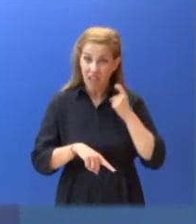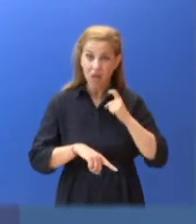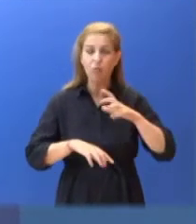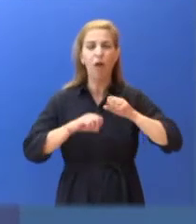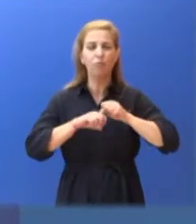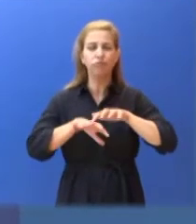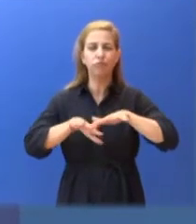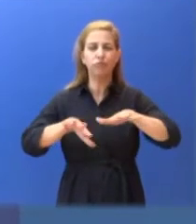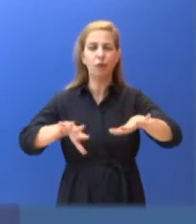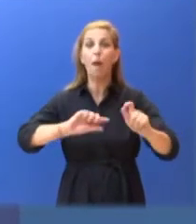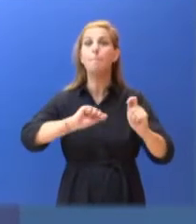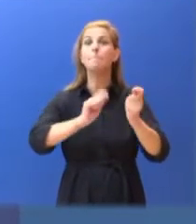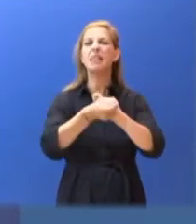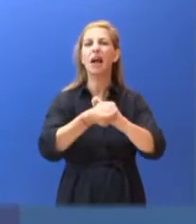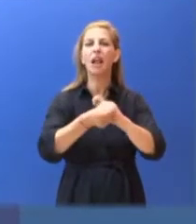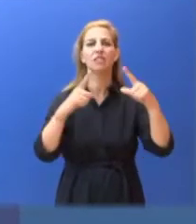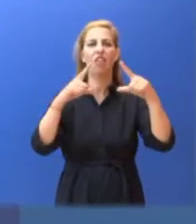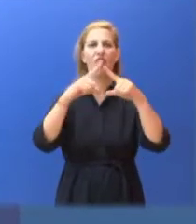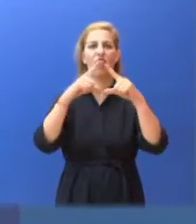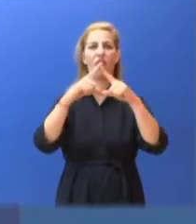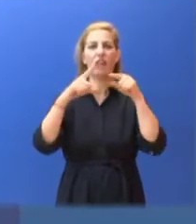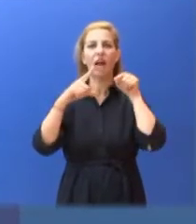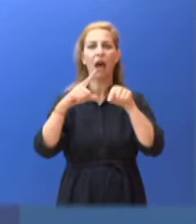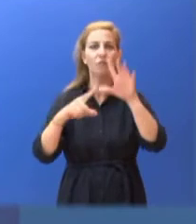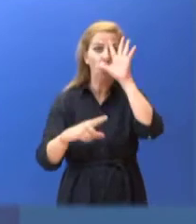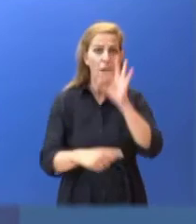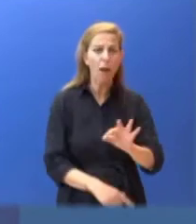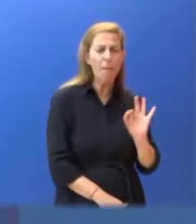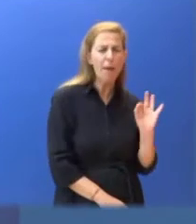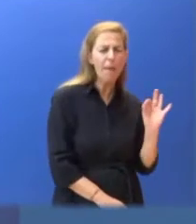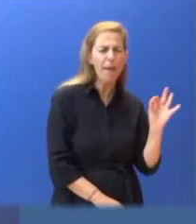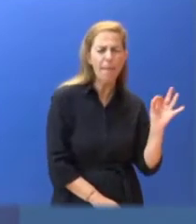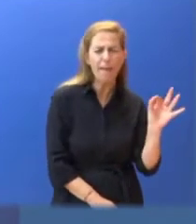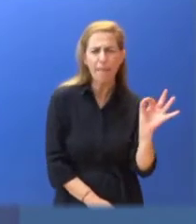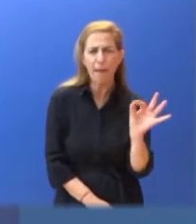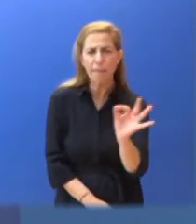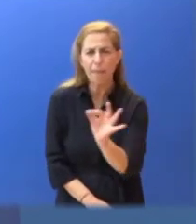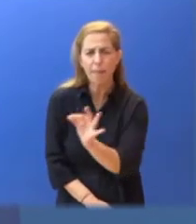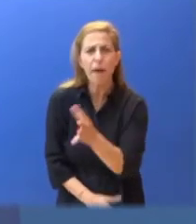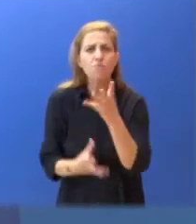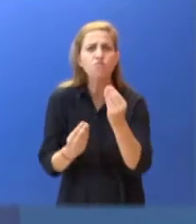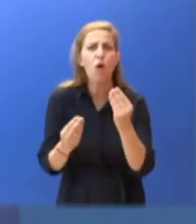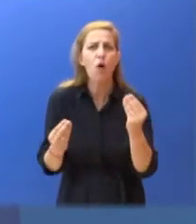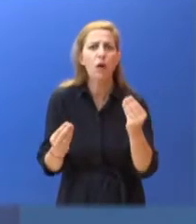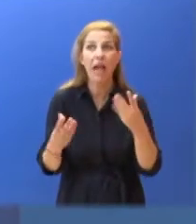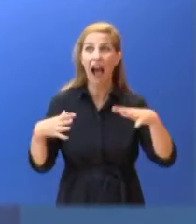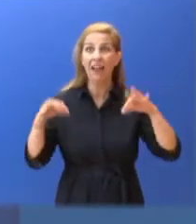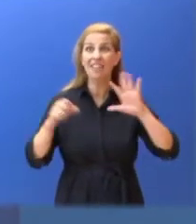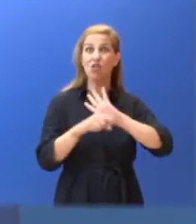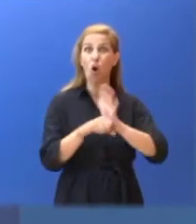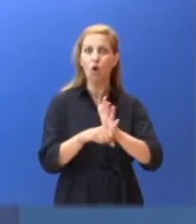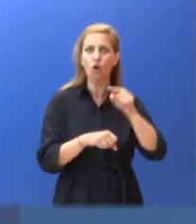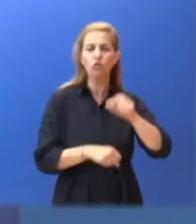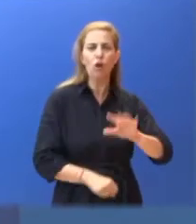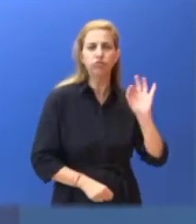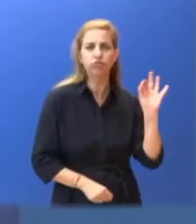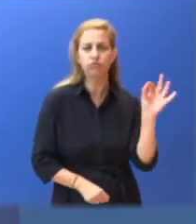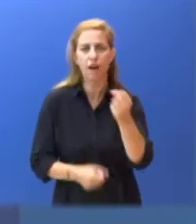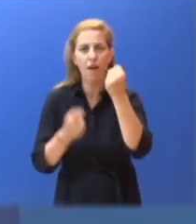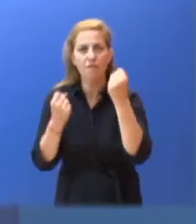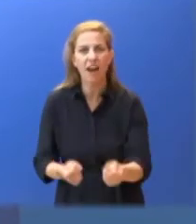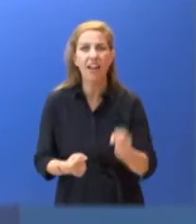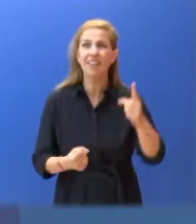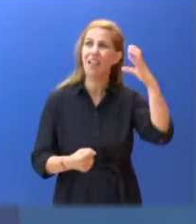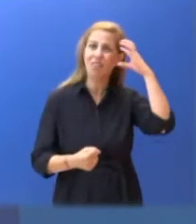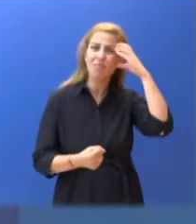επόμενο διάστημα η μετάλλαξη ΔΕΛΤΑ που είναι 100% πιο μεταδοτική από το αρχικό στέλεχος του Ιού και 60% πιο μεταδοτική από το